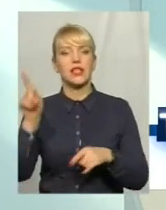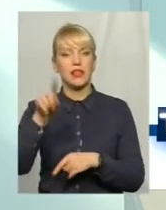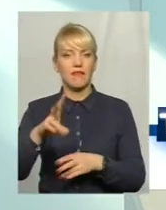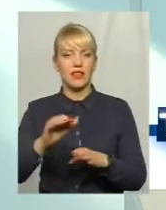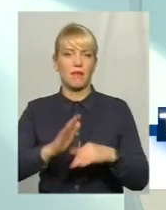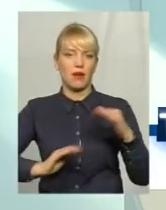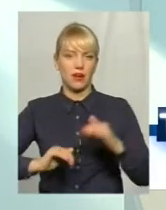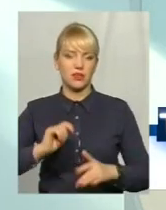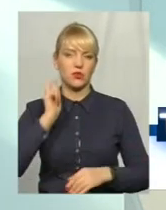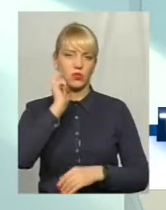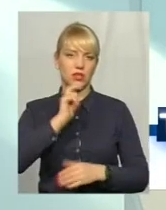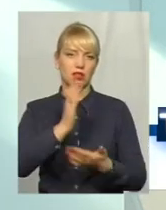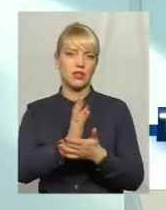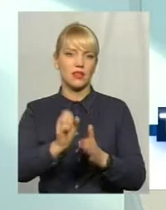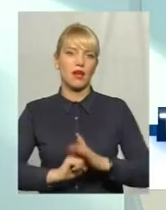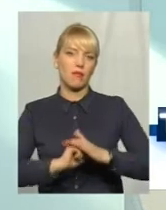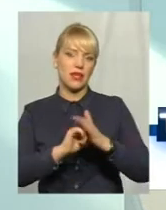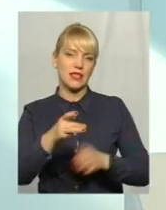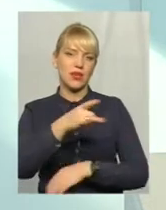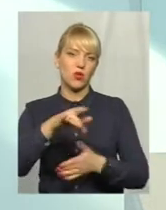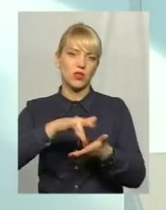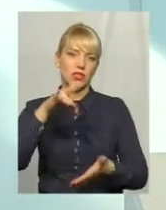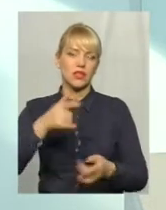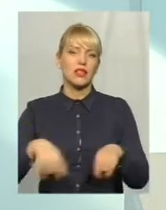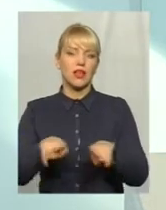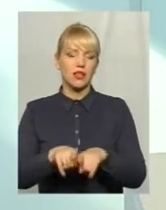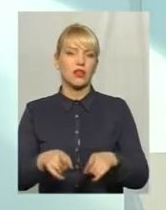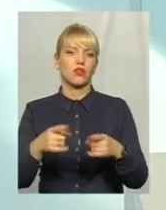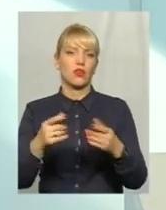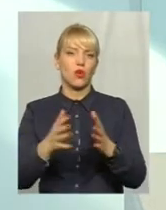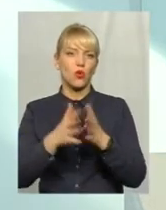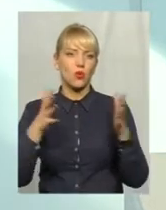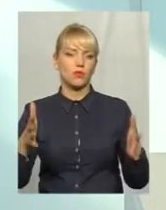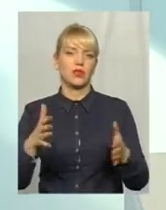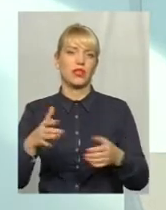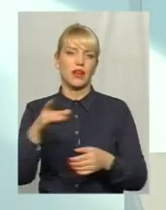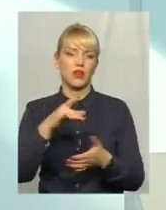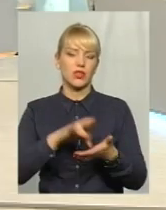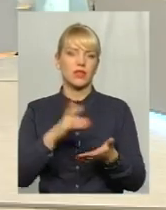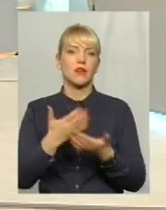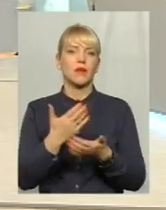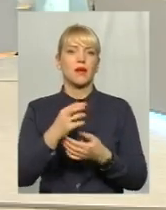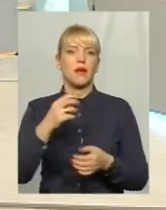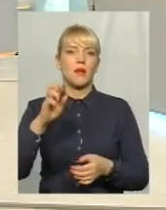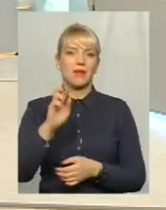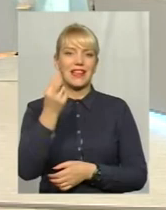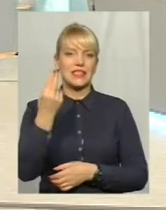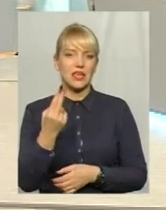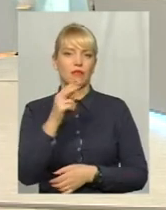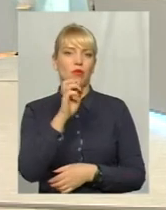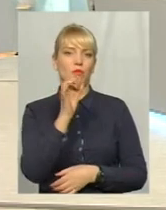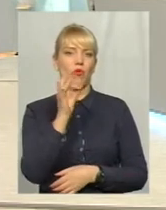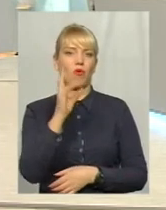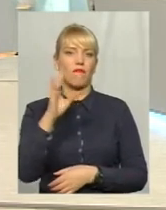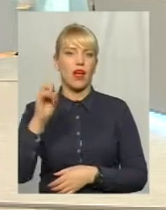України є на базі районних центрів, таких крупних районних центрів, типу Білої церкви, Броварів, де працюють